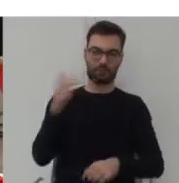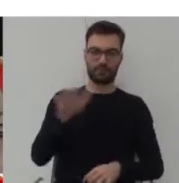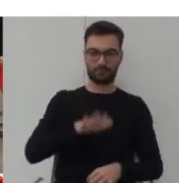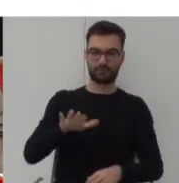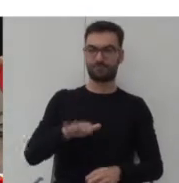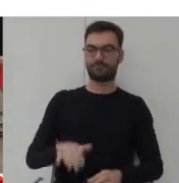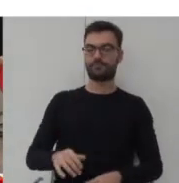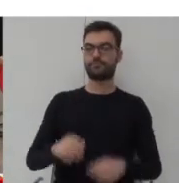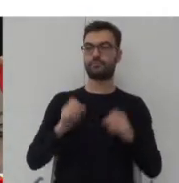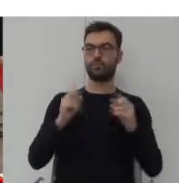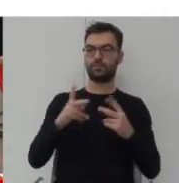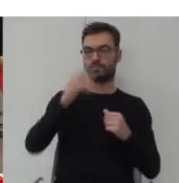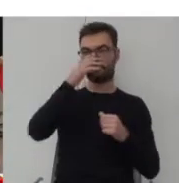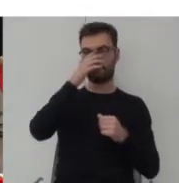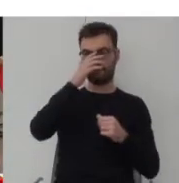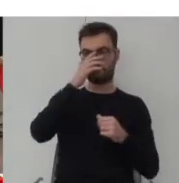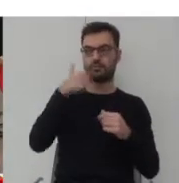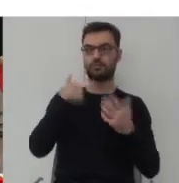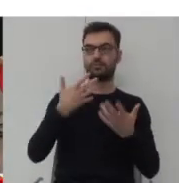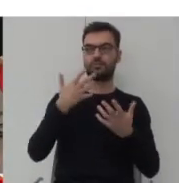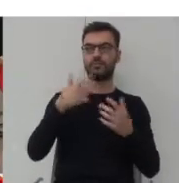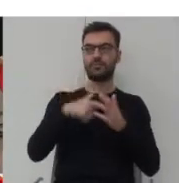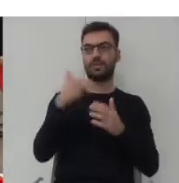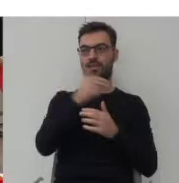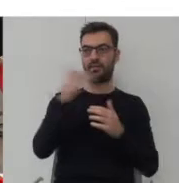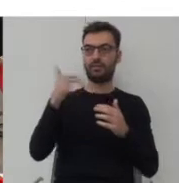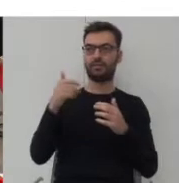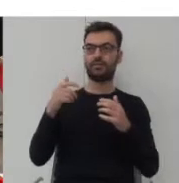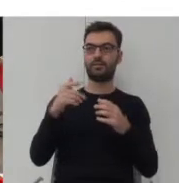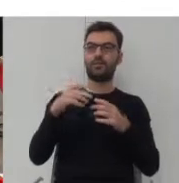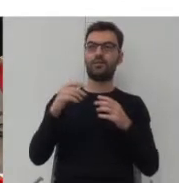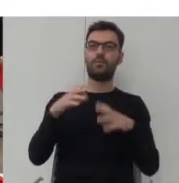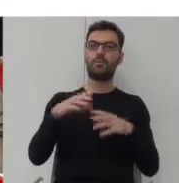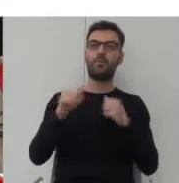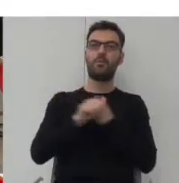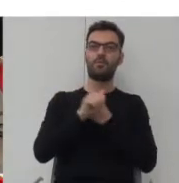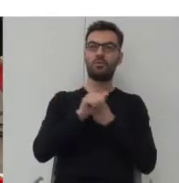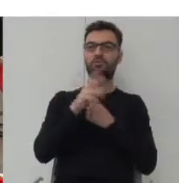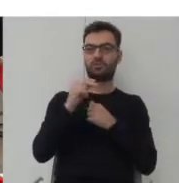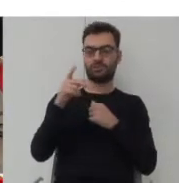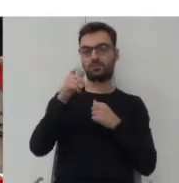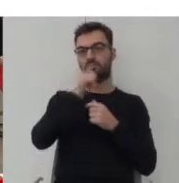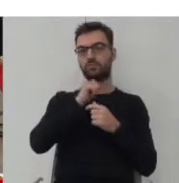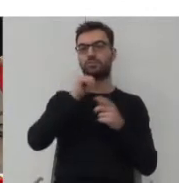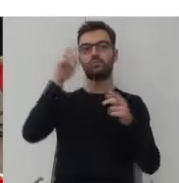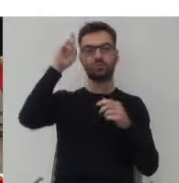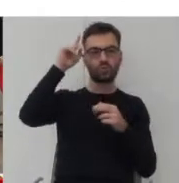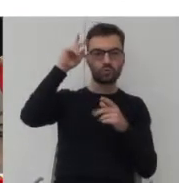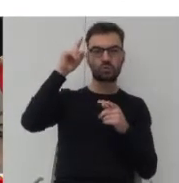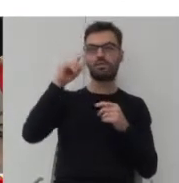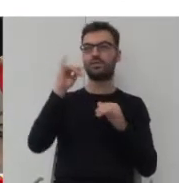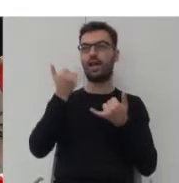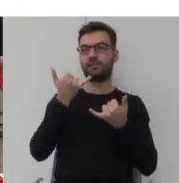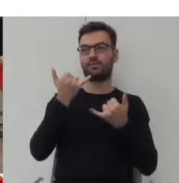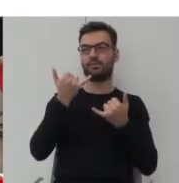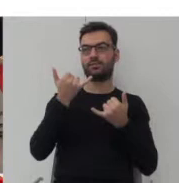Dobrze, a więc tak naprawdę ten temat był przyczynkiem do tego, żeby spróbować zrozumieć, jaki